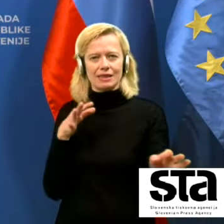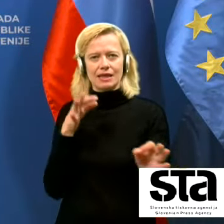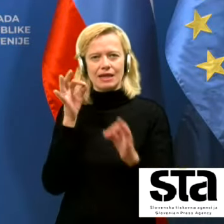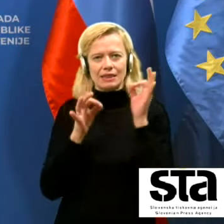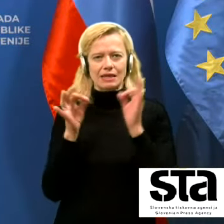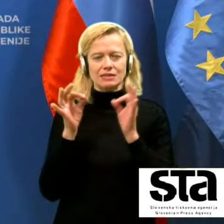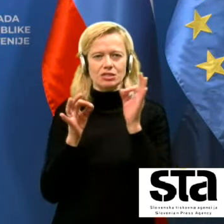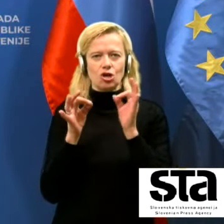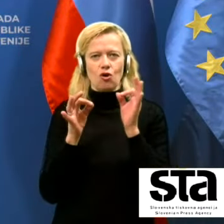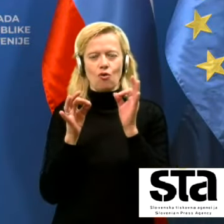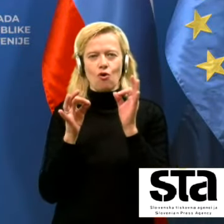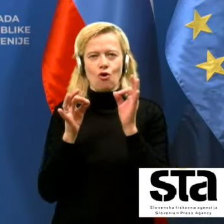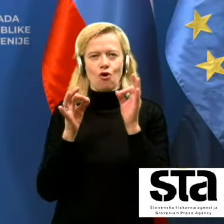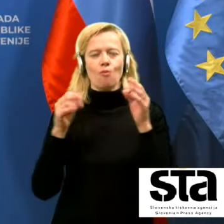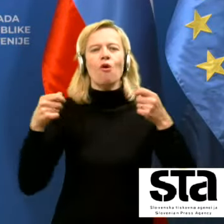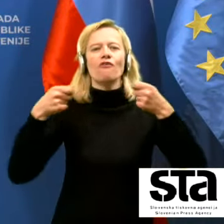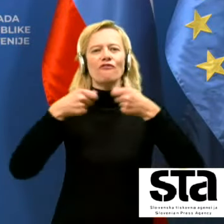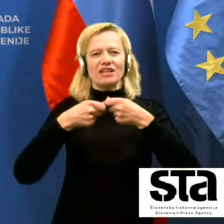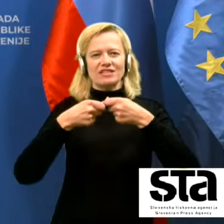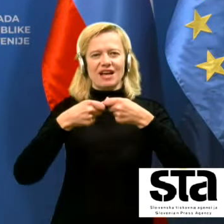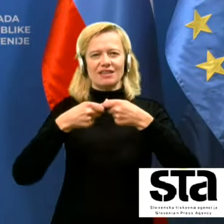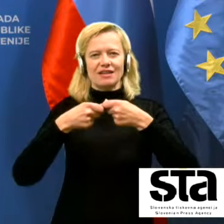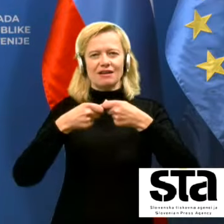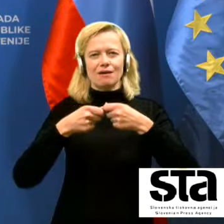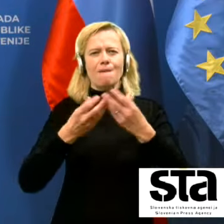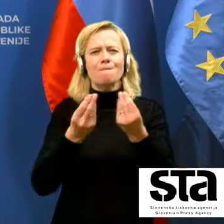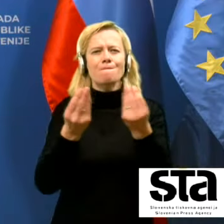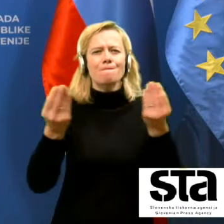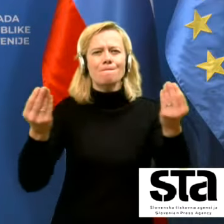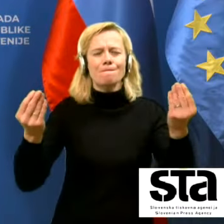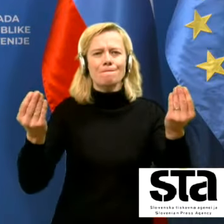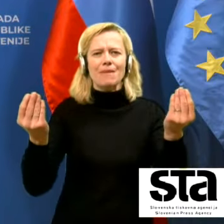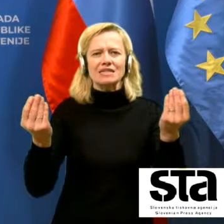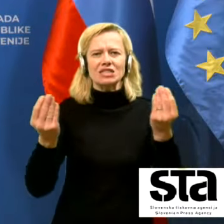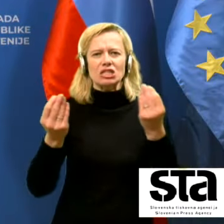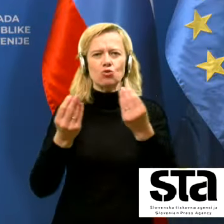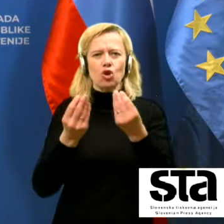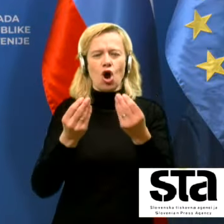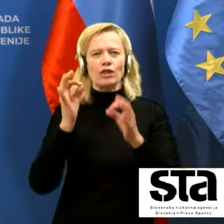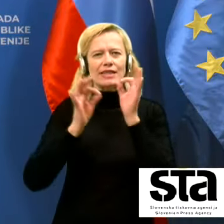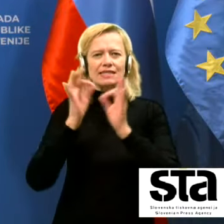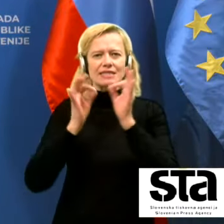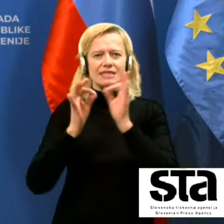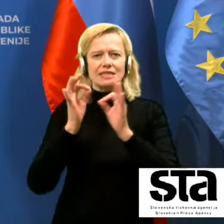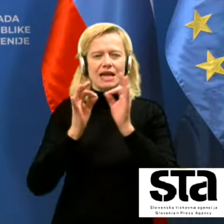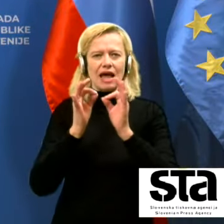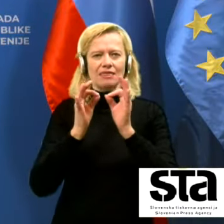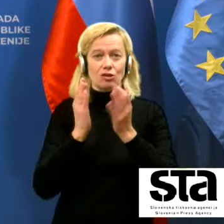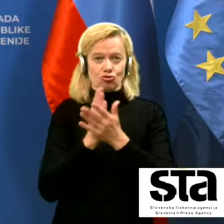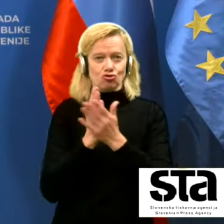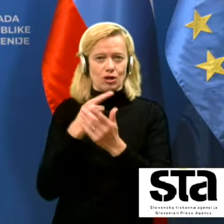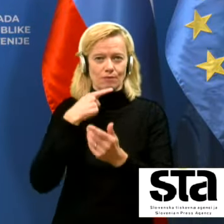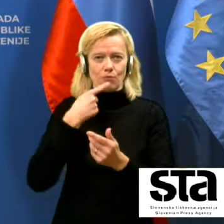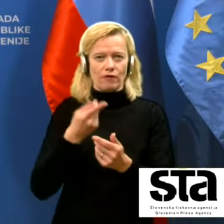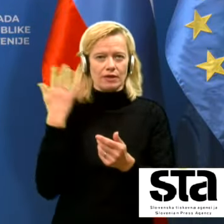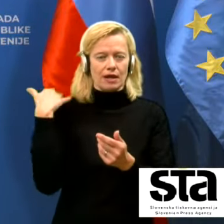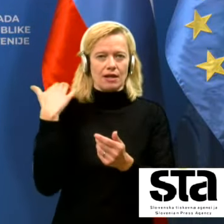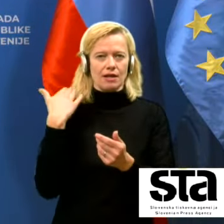s tem masovnim testiranjem, o katerem smo že govorili in ki je predvideno.